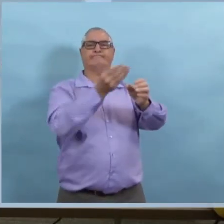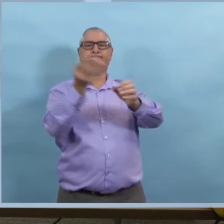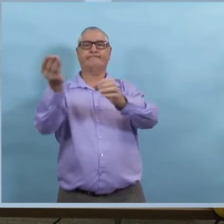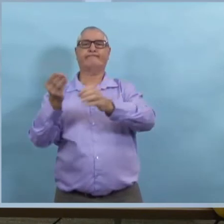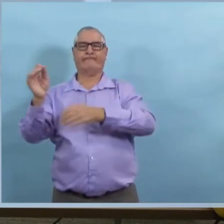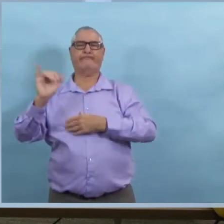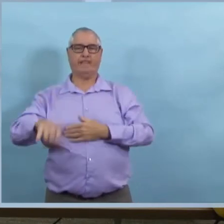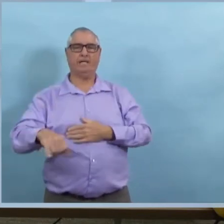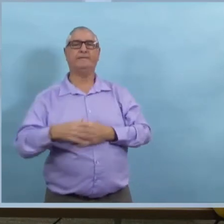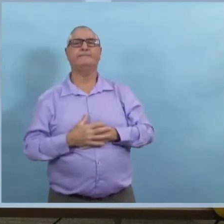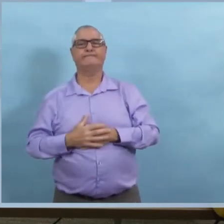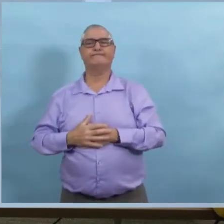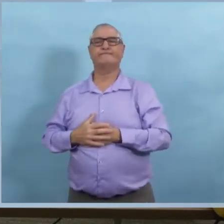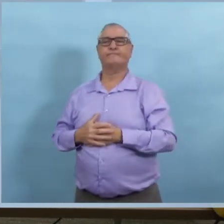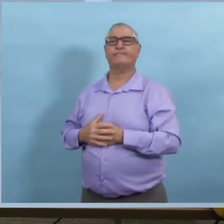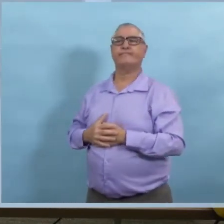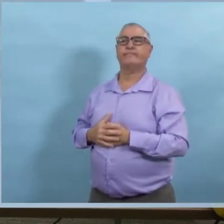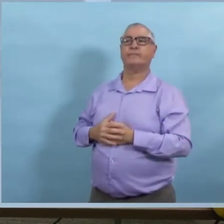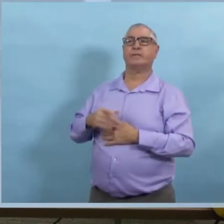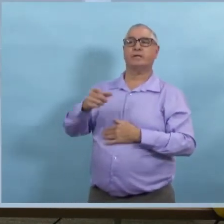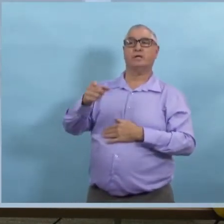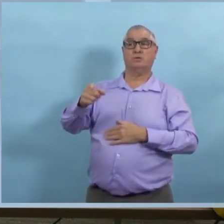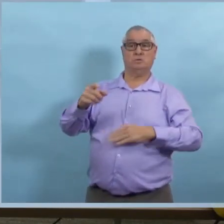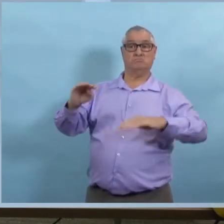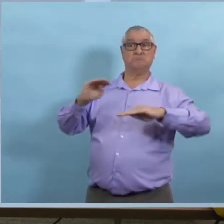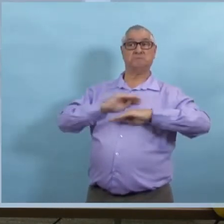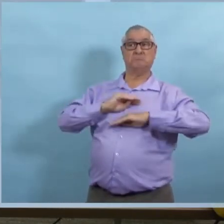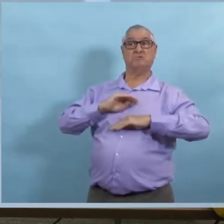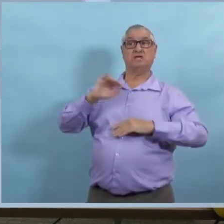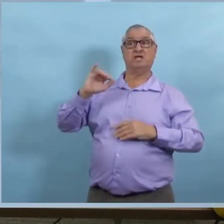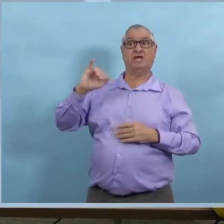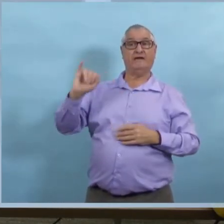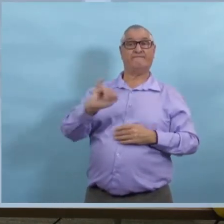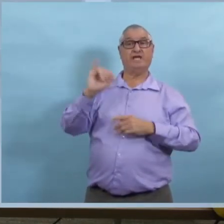téléphoniques, des sites qu'on peut consulter en ligne.